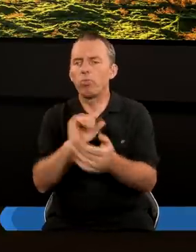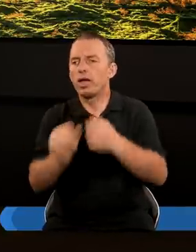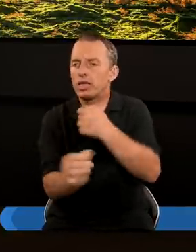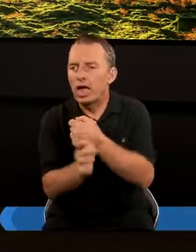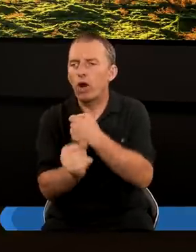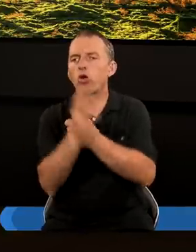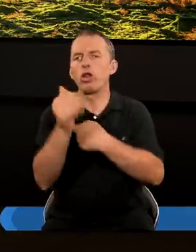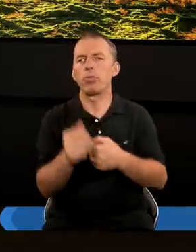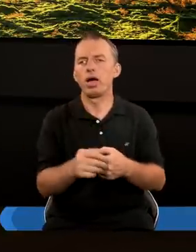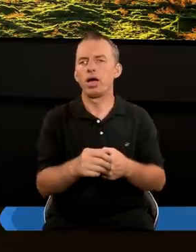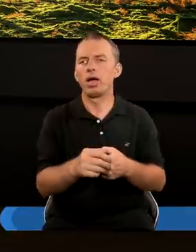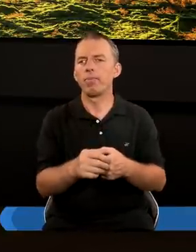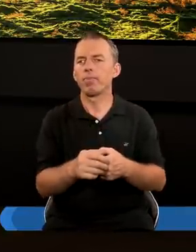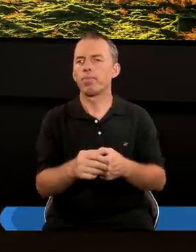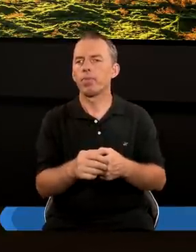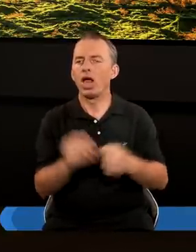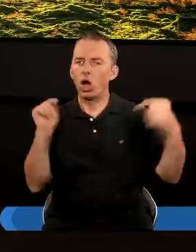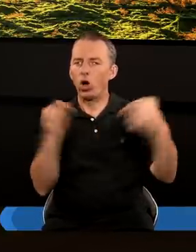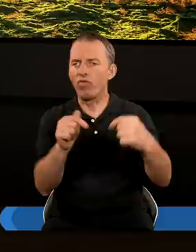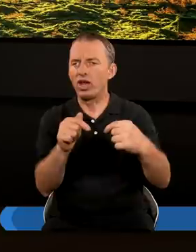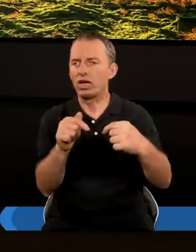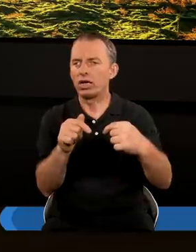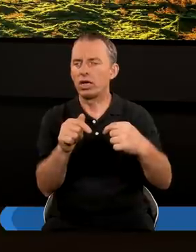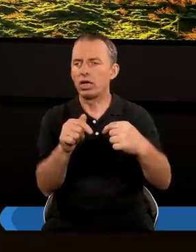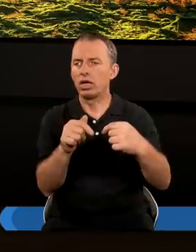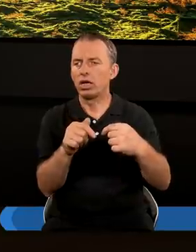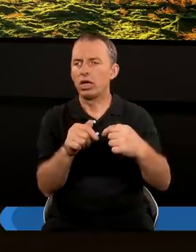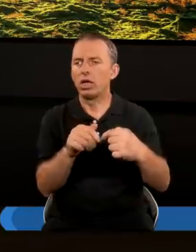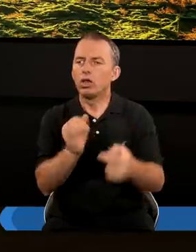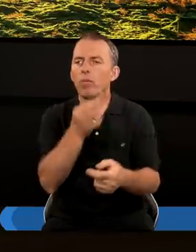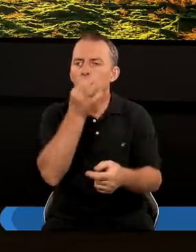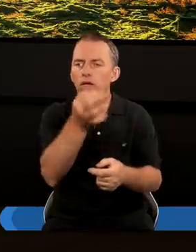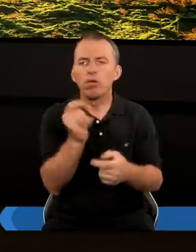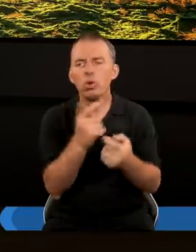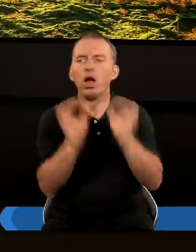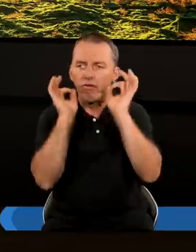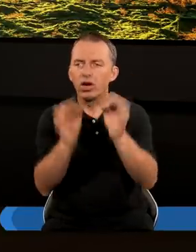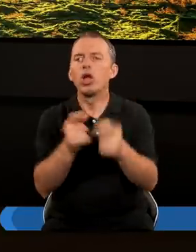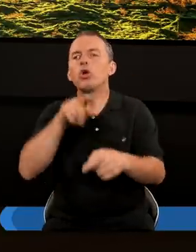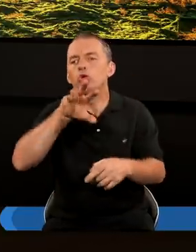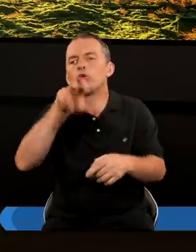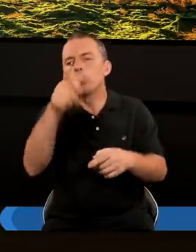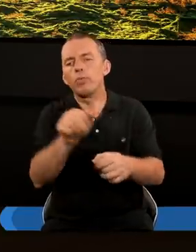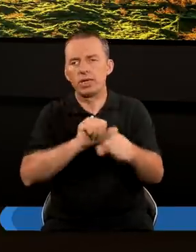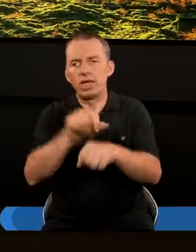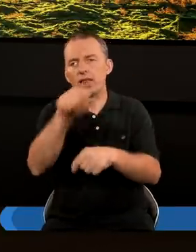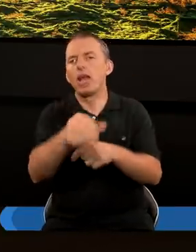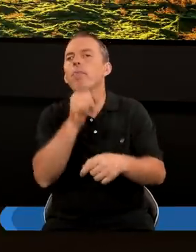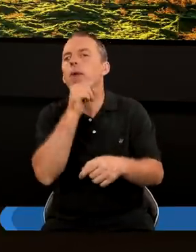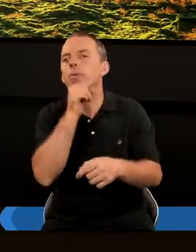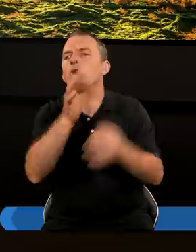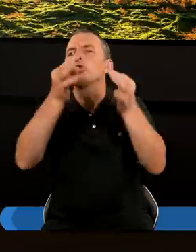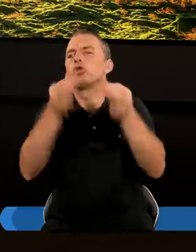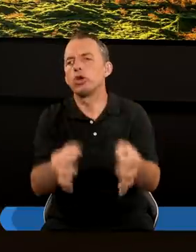Zdobyć Jerozolimę Konflikt No ale teraz ktoś pyta Tak bardzo konkretnie Czym jest ten Babilon